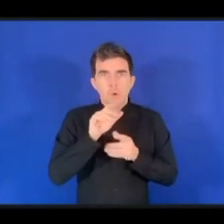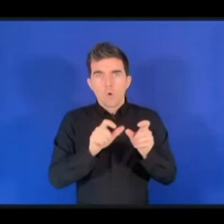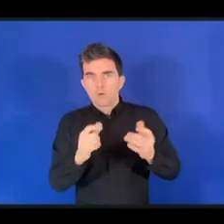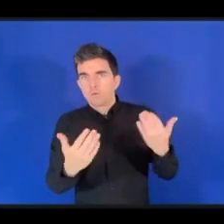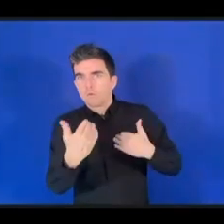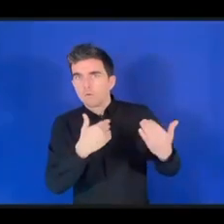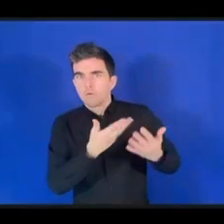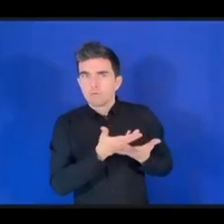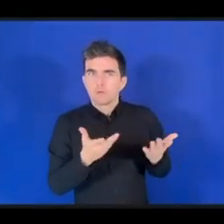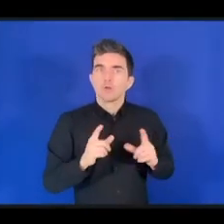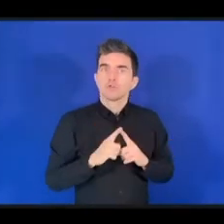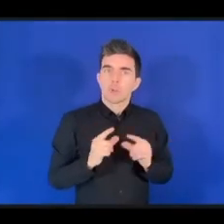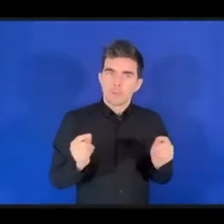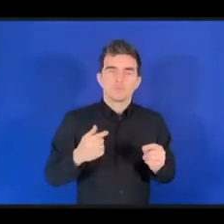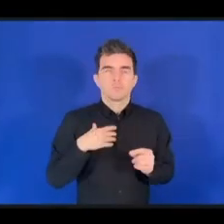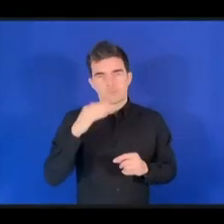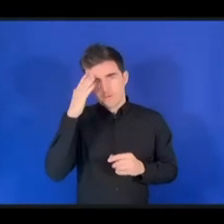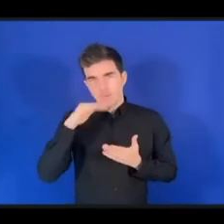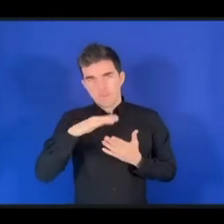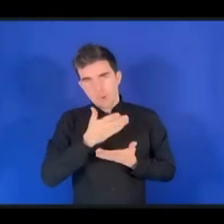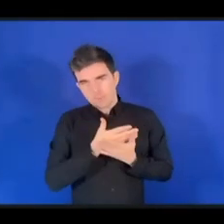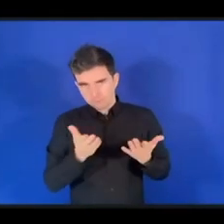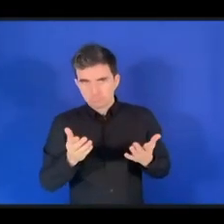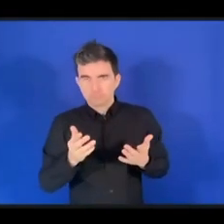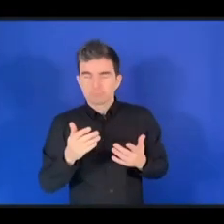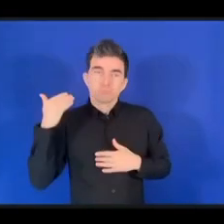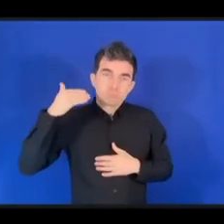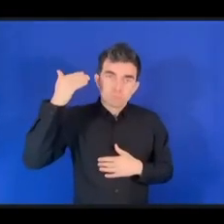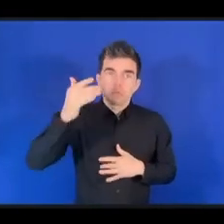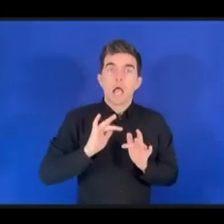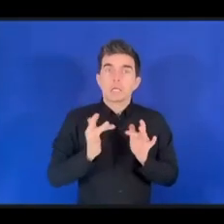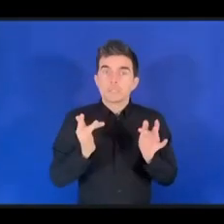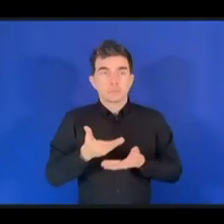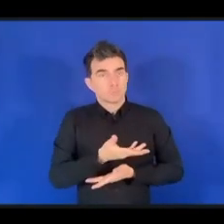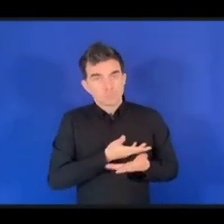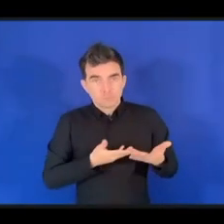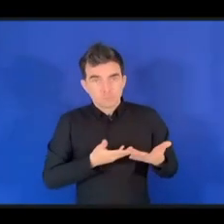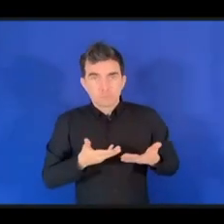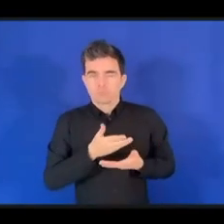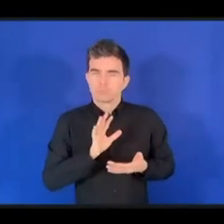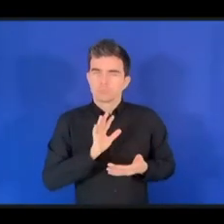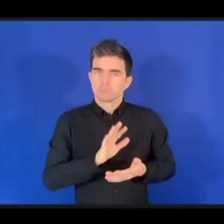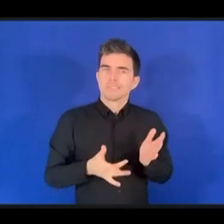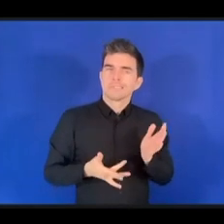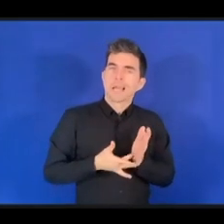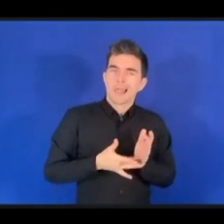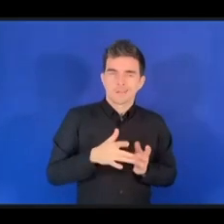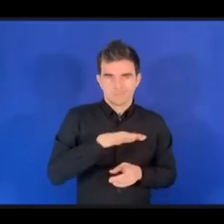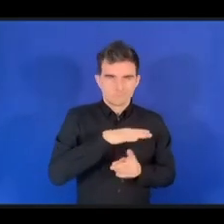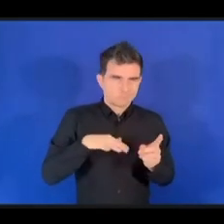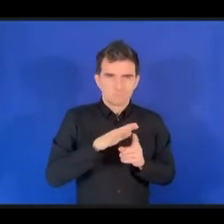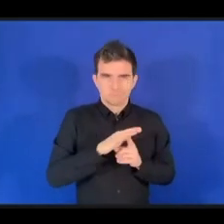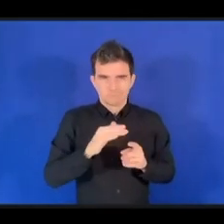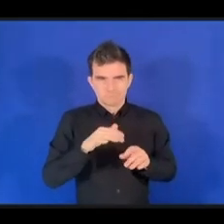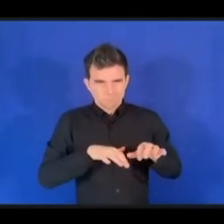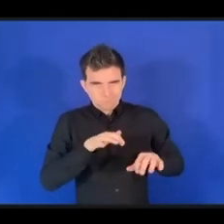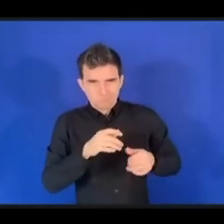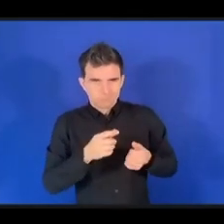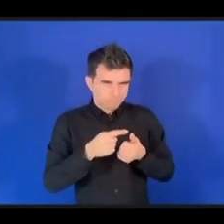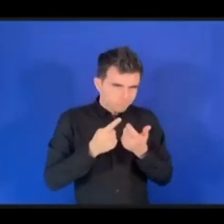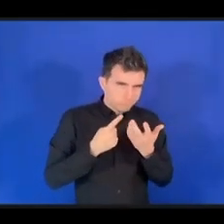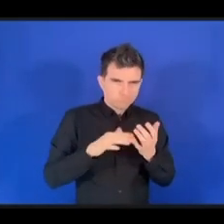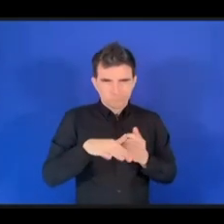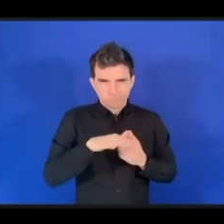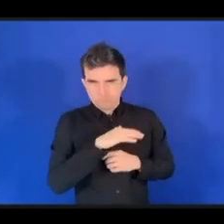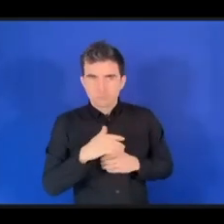Японии. Техническое сообщество отвечает за разработку и функционирование единого функционально совместимого интернета. Коллективным